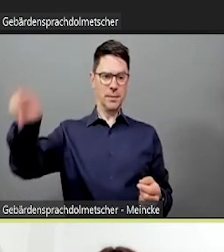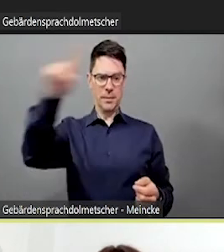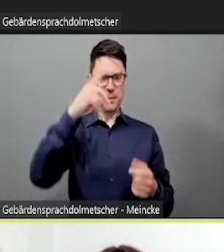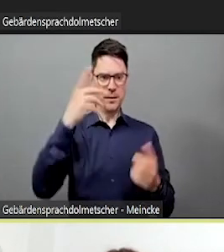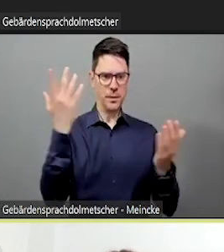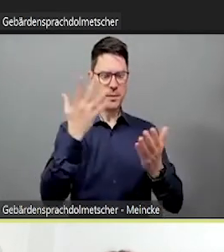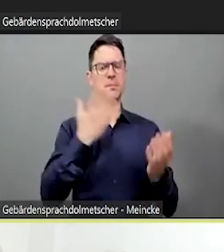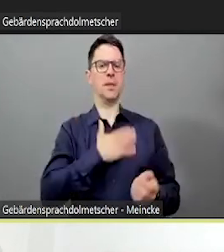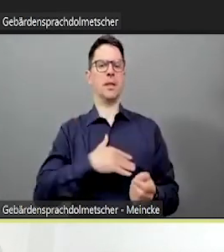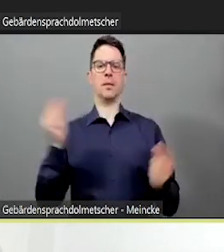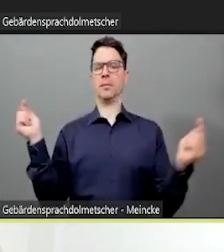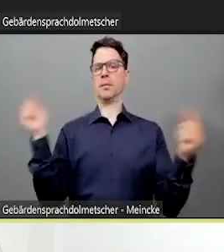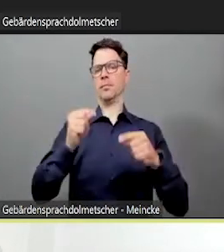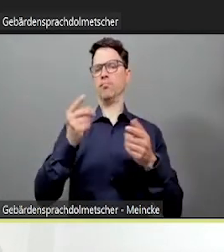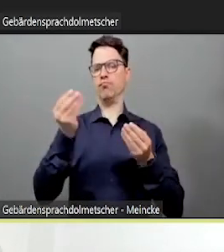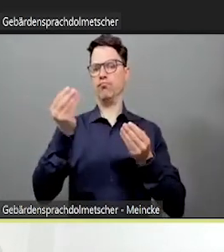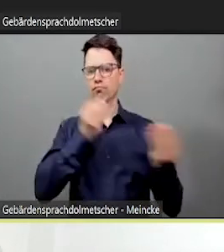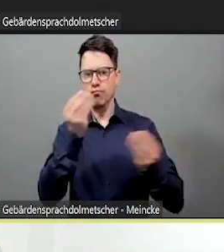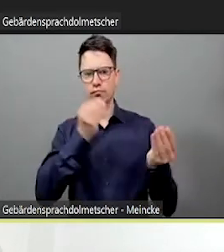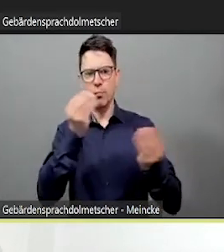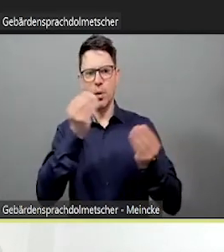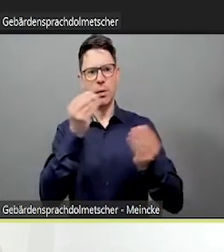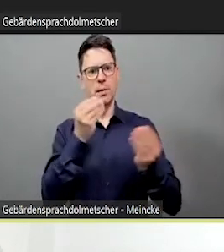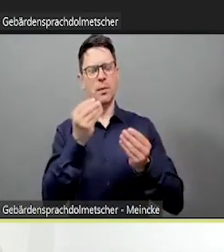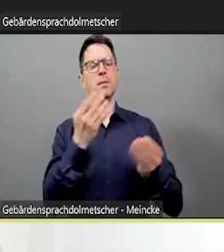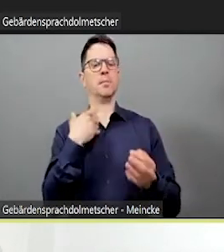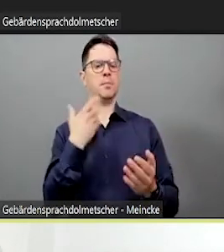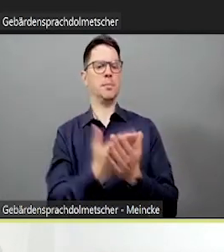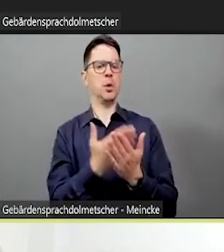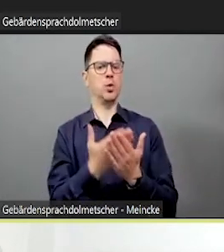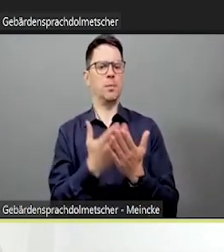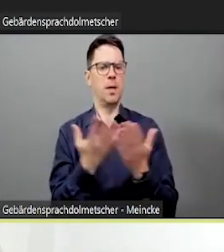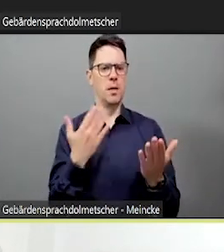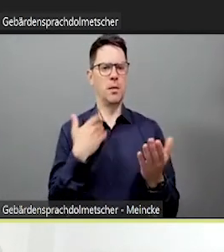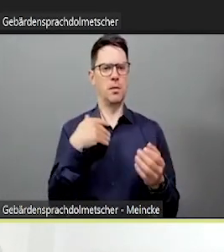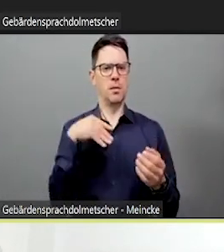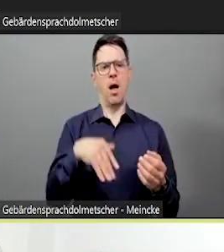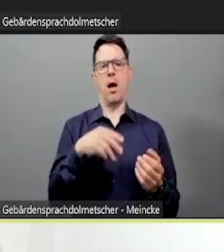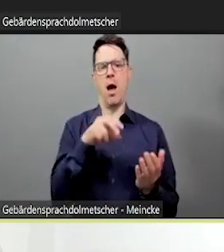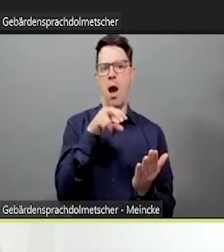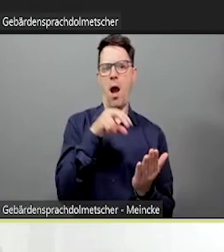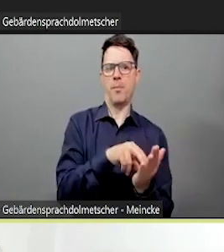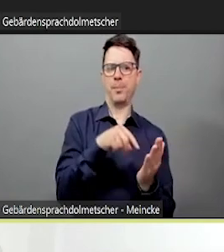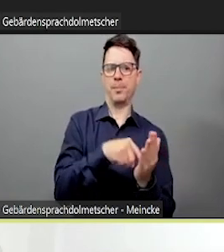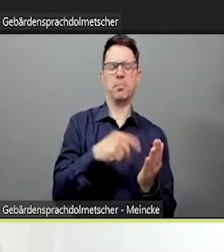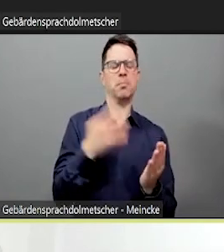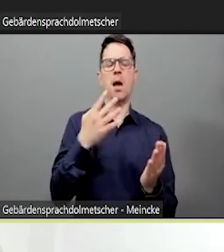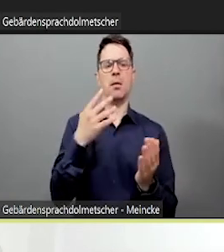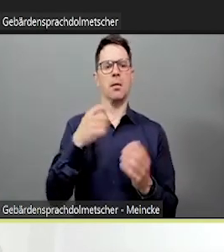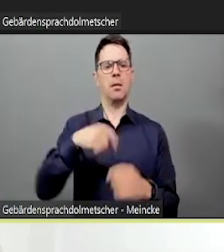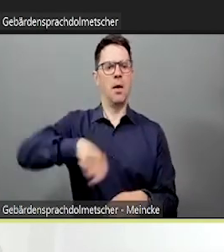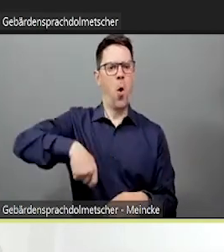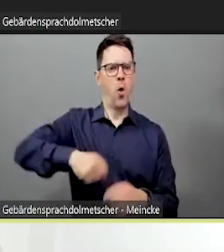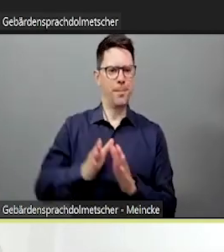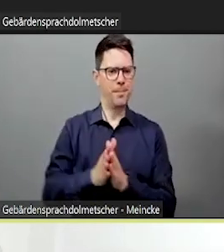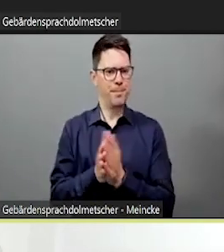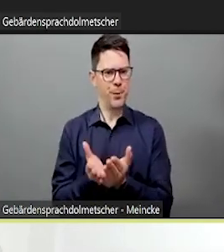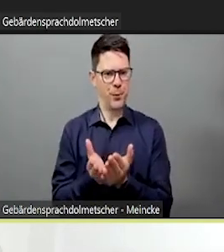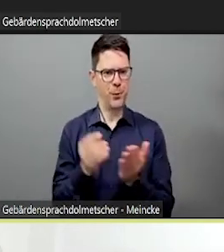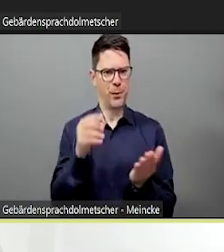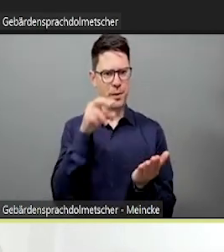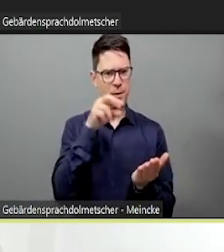Dann macht das halt eben nicht. Oder macht einen Platzhalter oder so. Aber das sind immer so Dinge, die die Leute oft interessant auch finden.